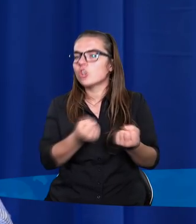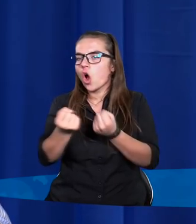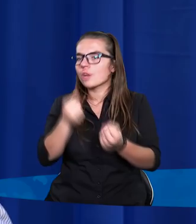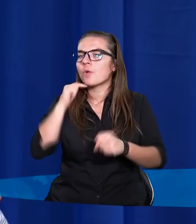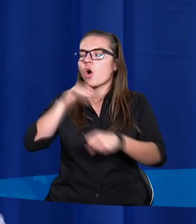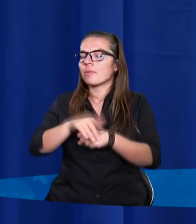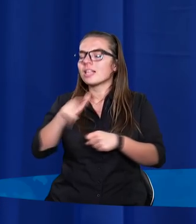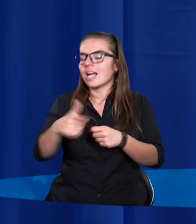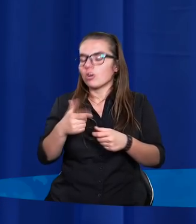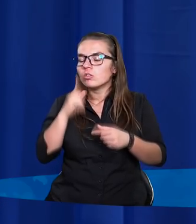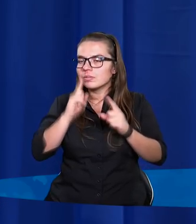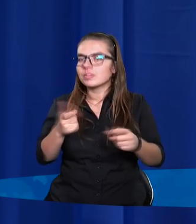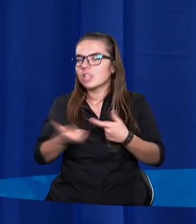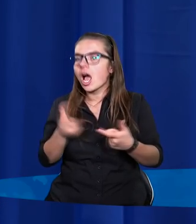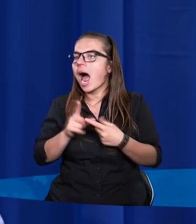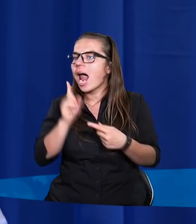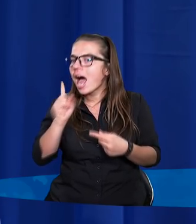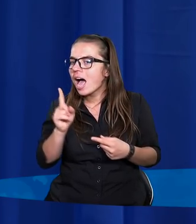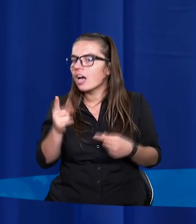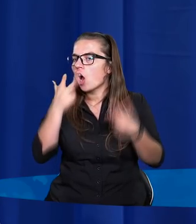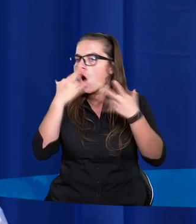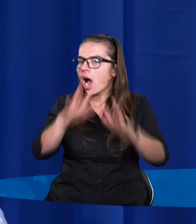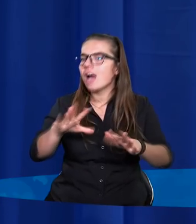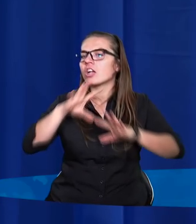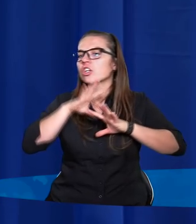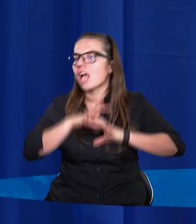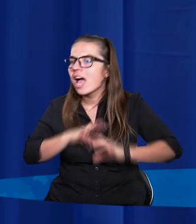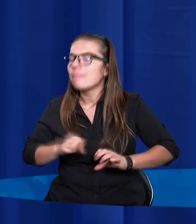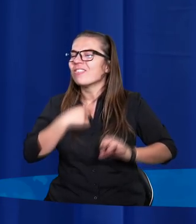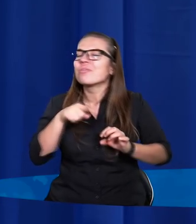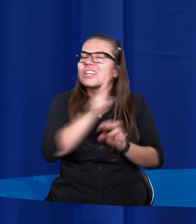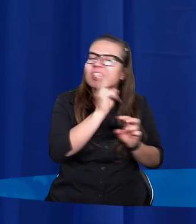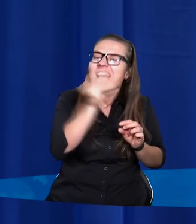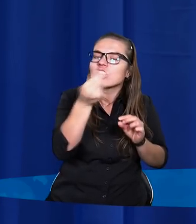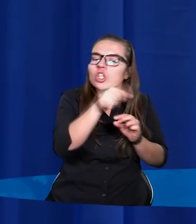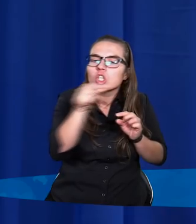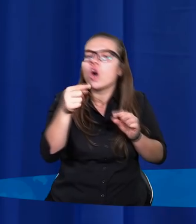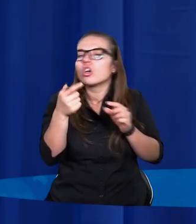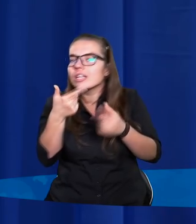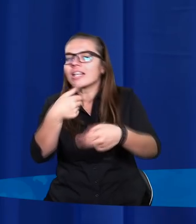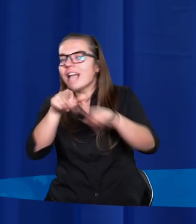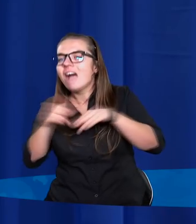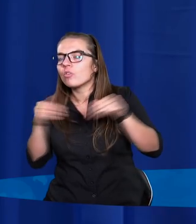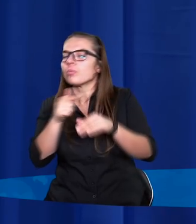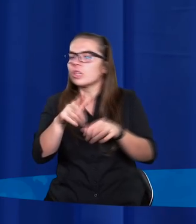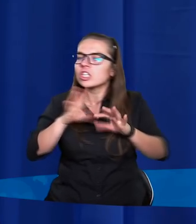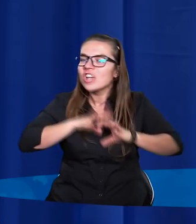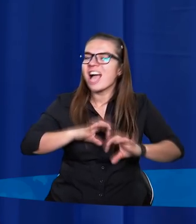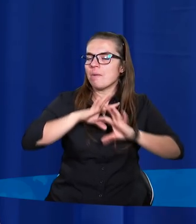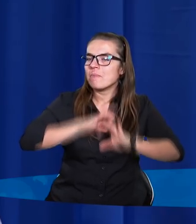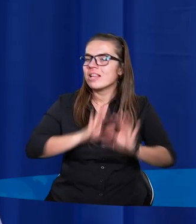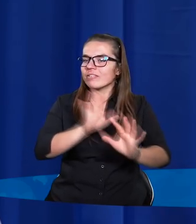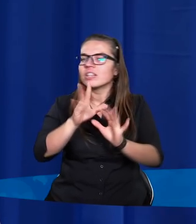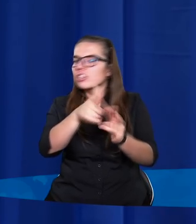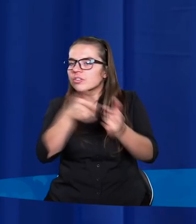obietnicy, z wypełnieniem tego sądu, ale jednak okazuje cierpliwość, żeby ktokolwiek jeszcze może, żeby mógł być zbawiony. Więc fakt, że Bóg